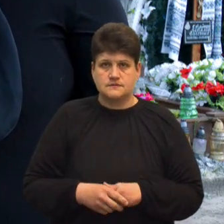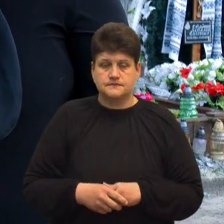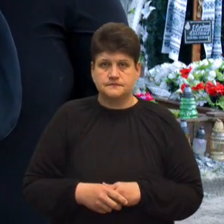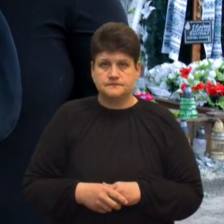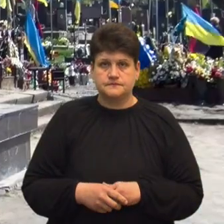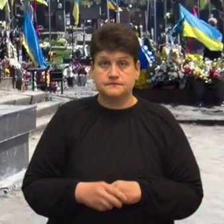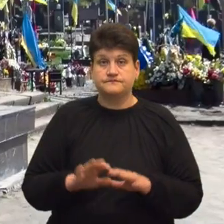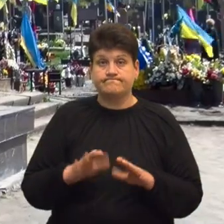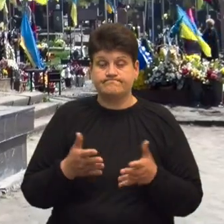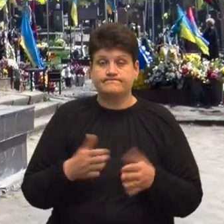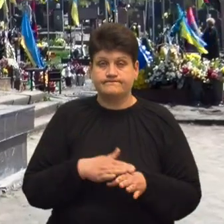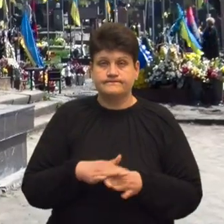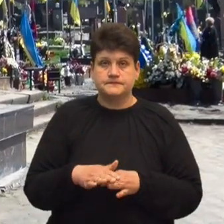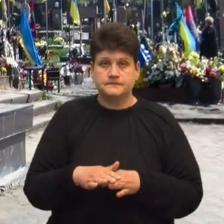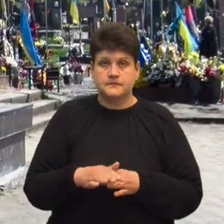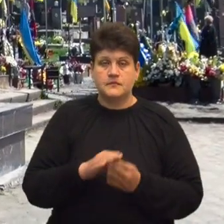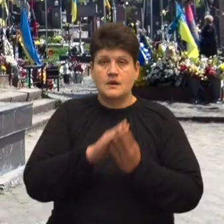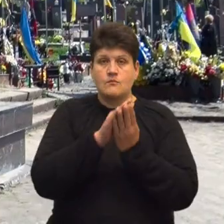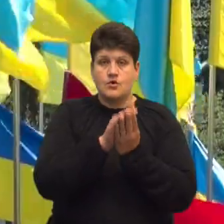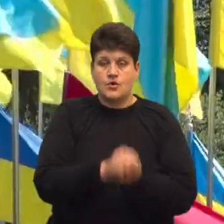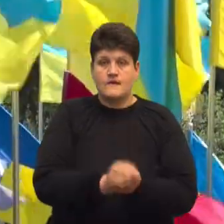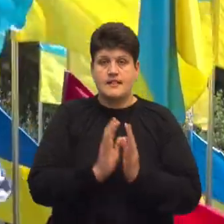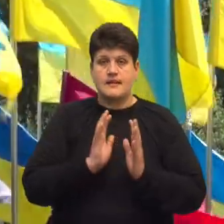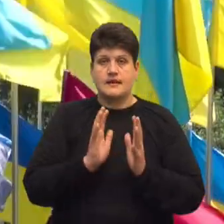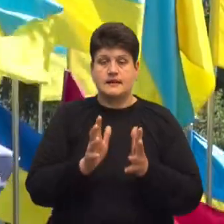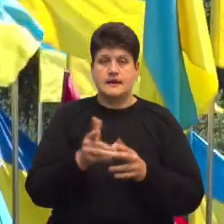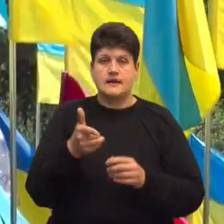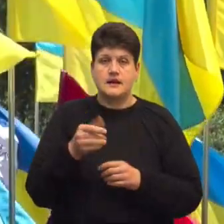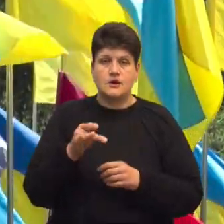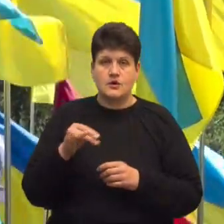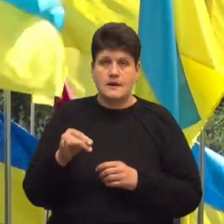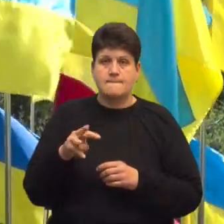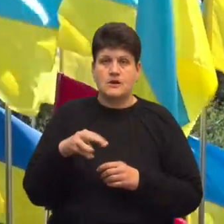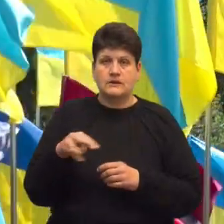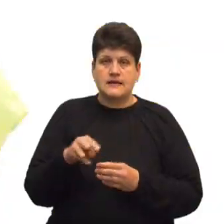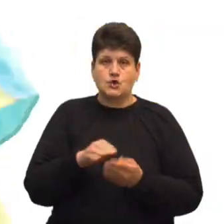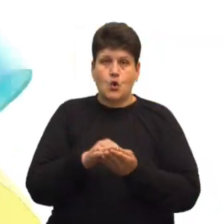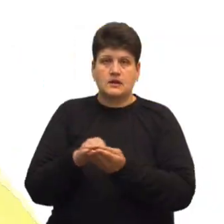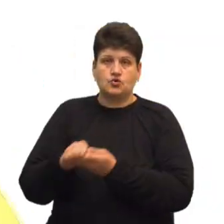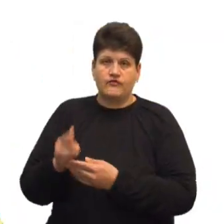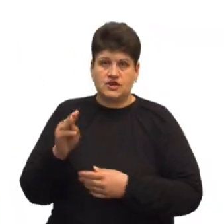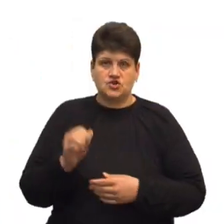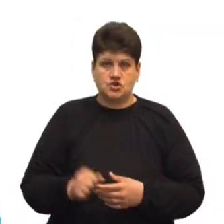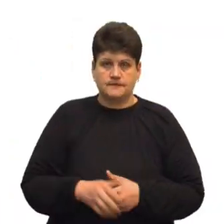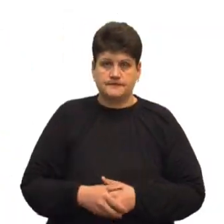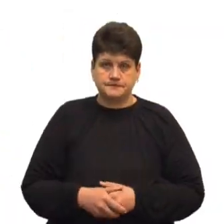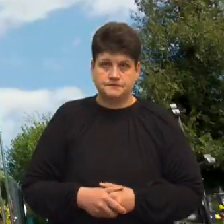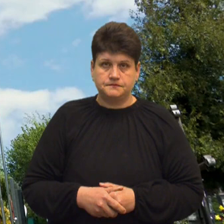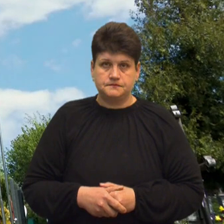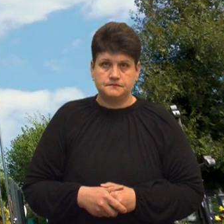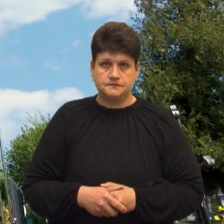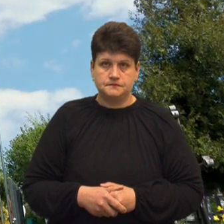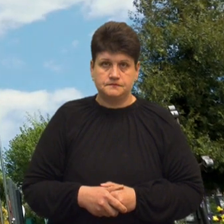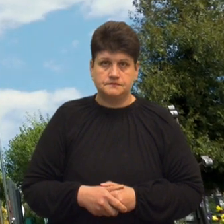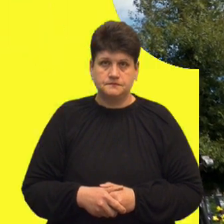Сталося. Поховали захисника на алеї героїв Миколонецького кладовища. Лілія Лобур, Андрій Прокопів, Суспільні новини,